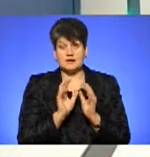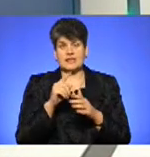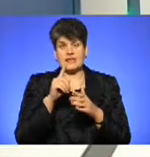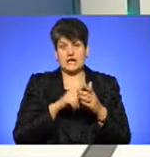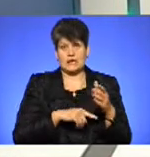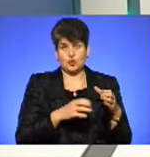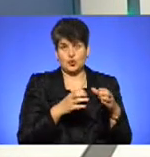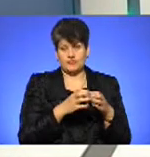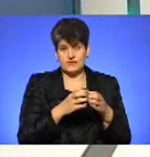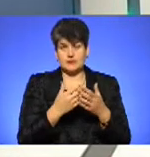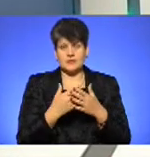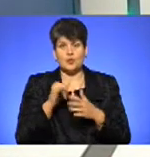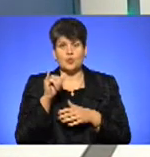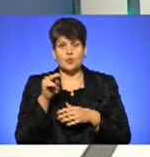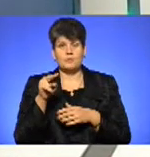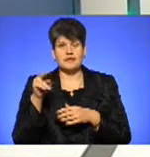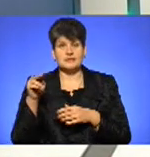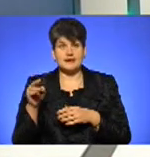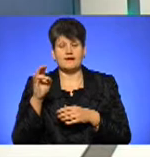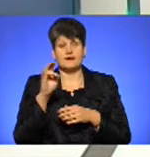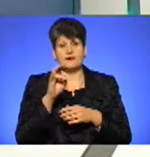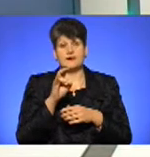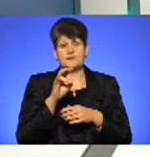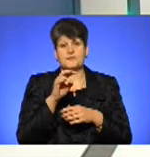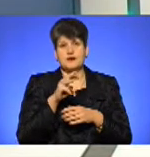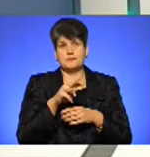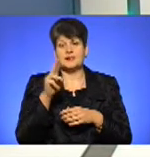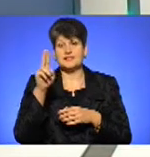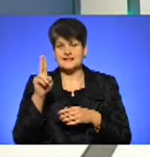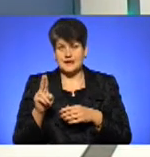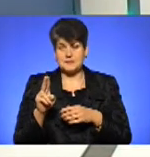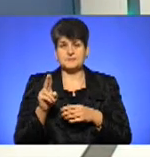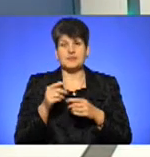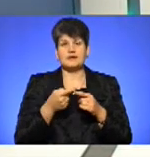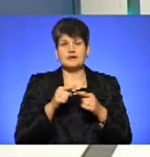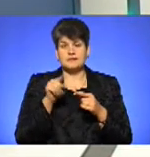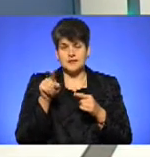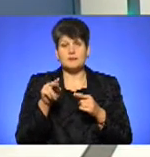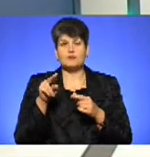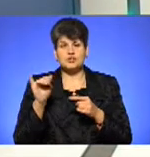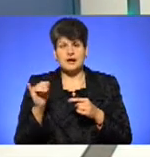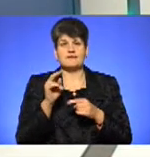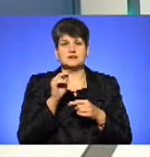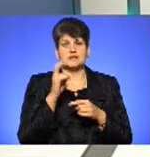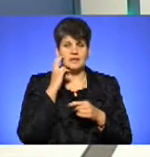конфесією. Наприклад, це УПЦ МП зараз у випадку щодо Києво-Печерської лаври, та, власне, і Почаєвської.